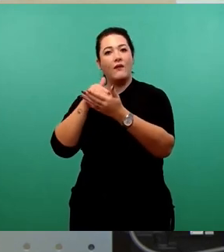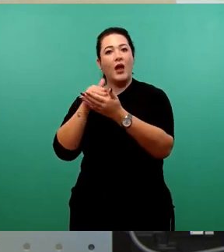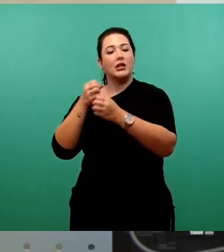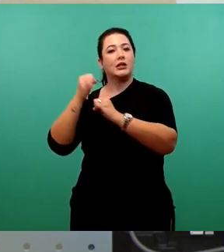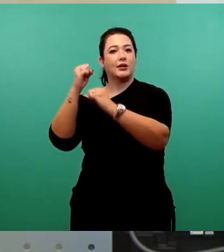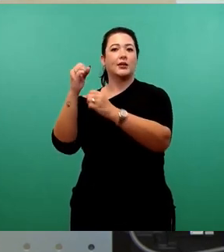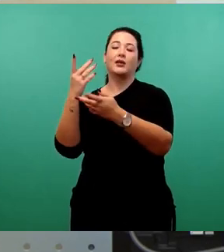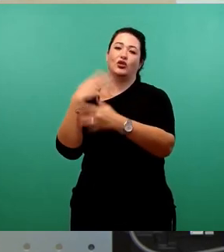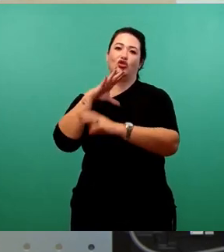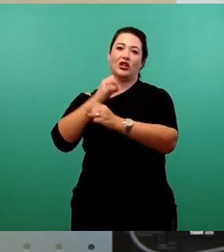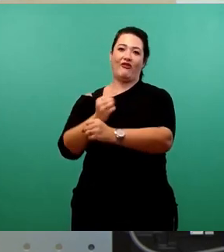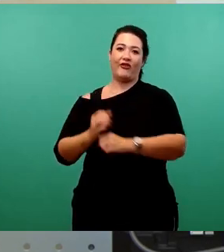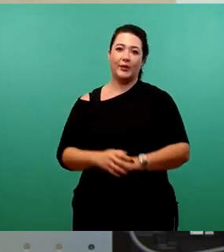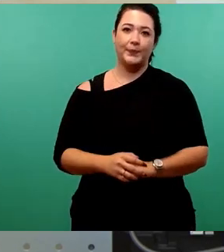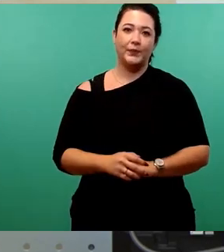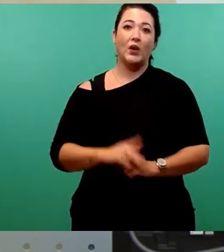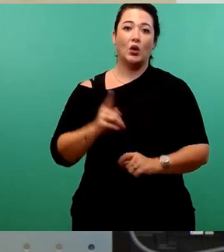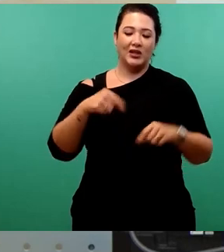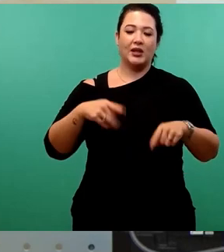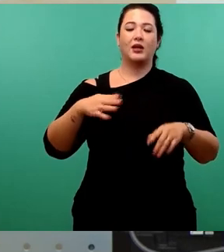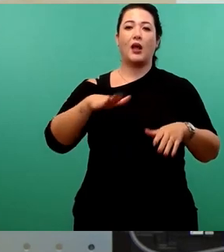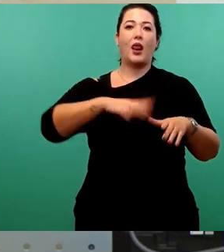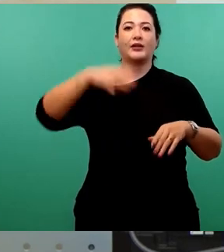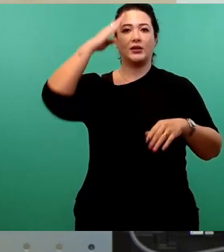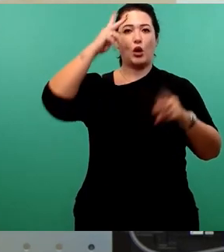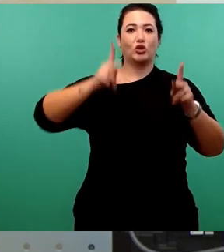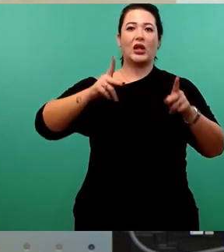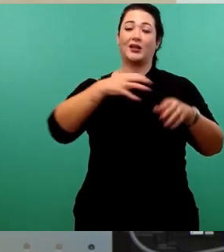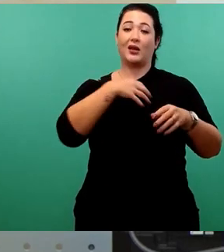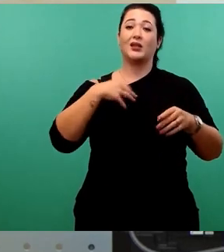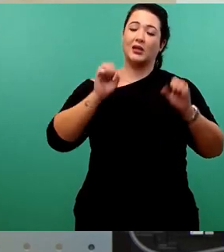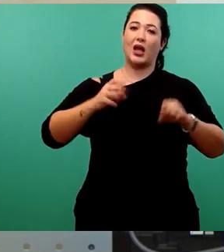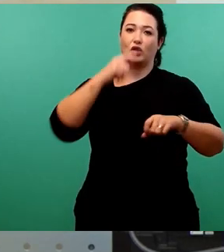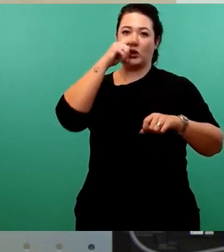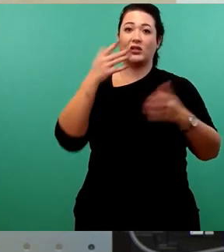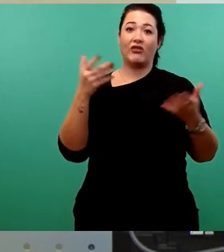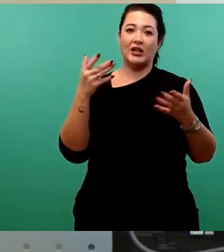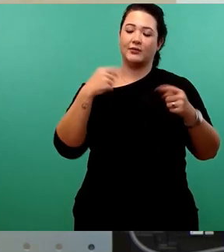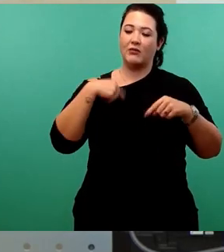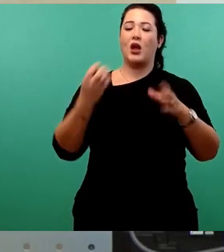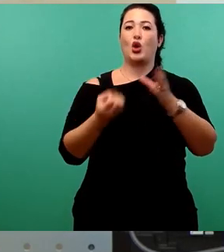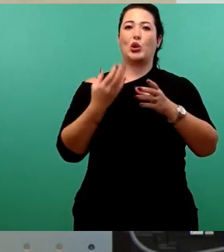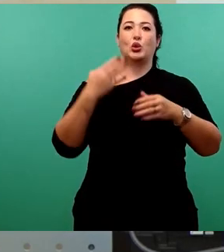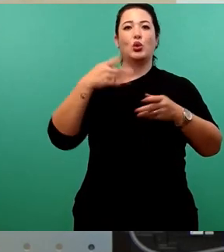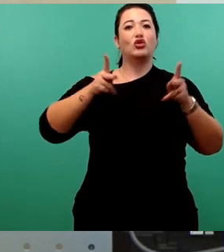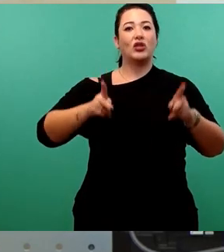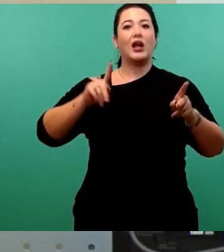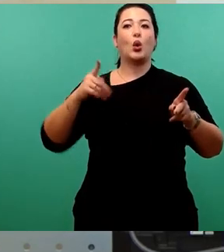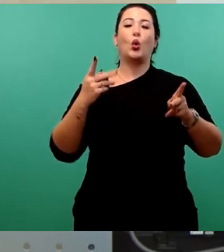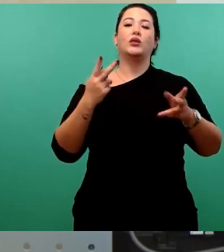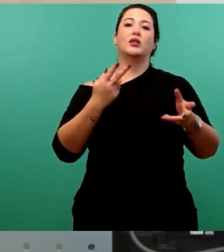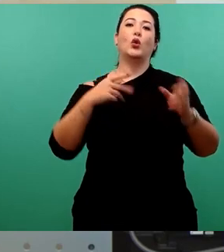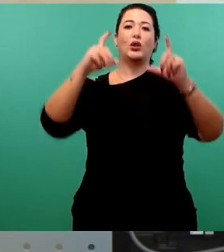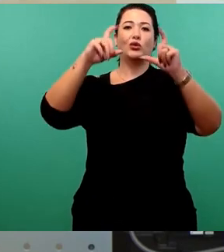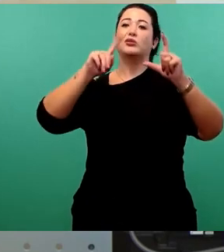glaube, wir können als Landeshauptstadt Dresden stolz sein, was wir als Kulturstadt, als Tourismusdestination zu bieten haben. Wir